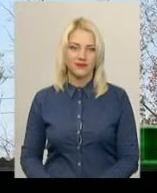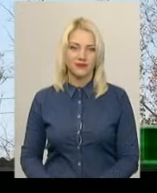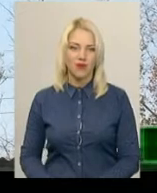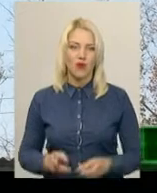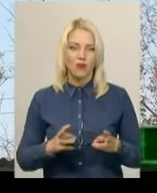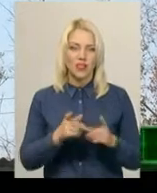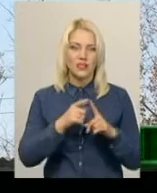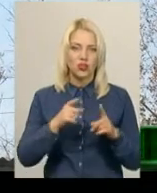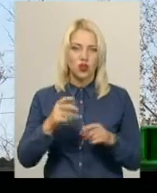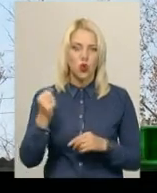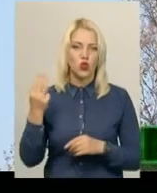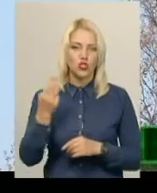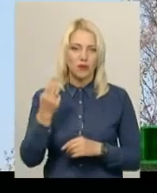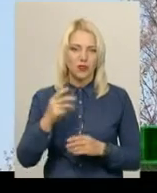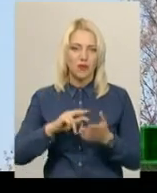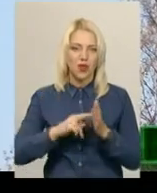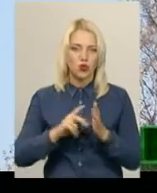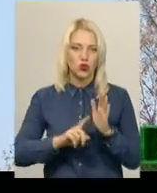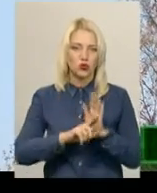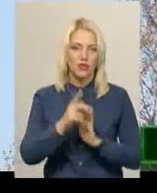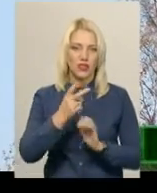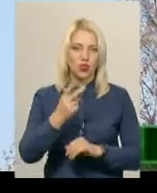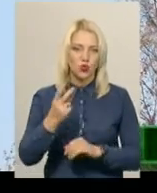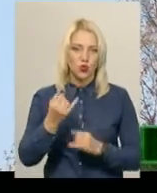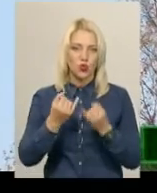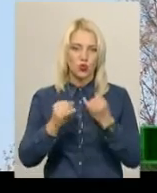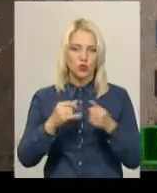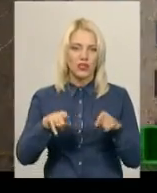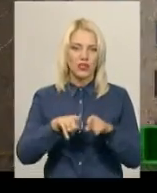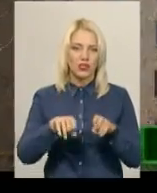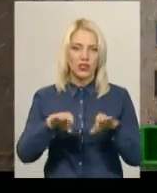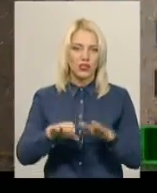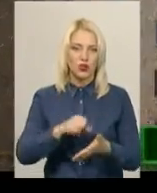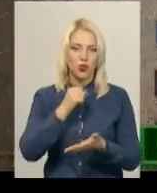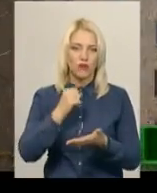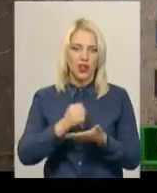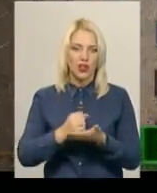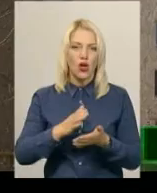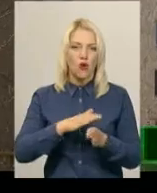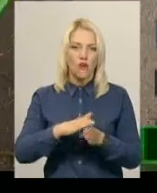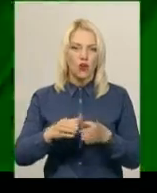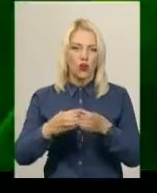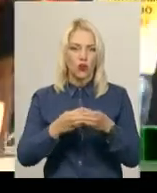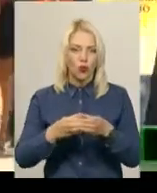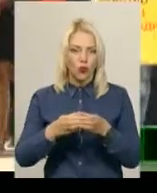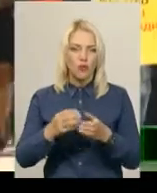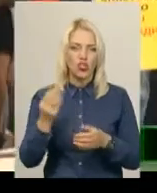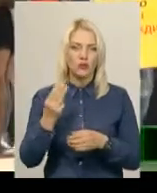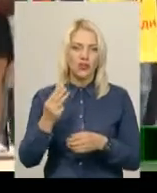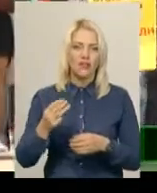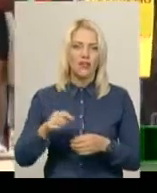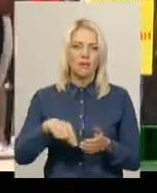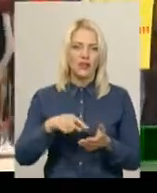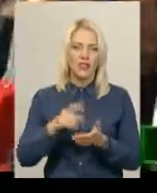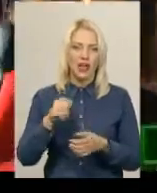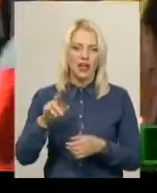Опалювальний сезон у Шепетівці планують розпочати 22 жовтня. Таке рішення сьогодні ухвилив виконком Шепетівської міської ради. Мовчизна